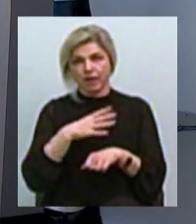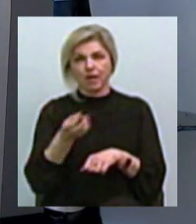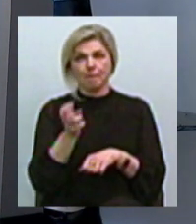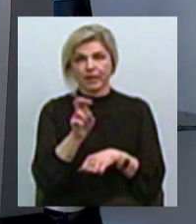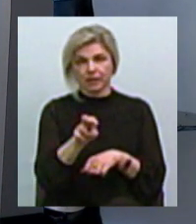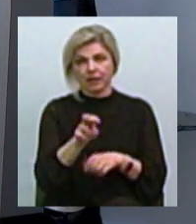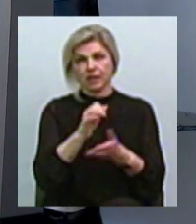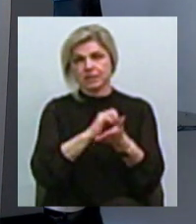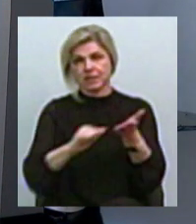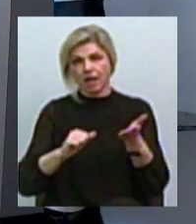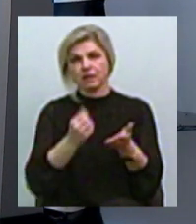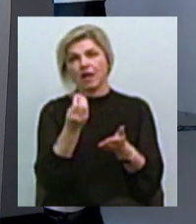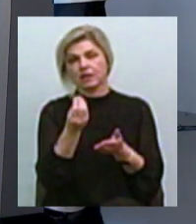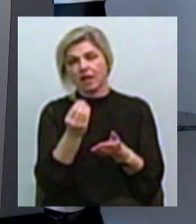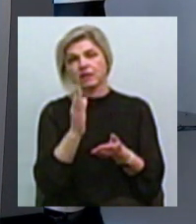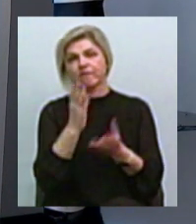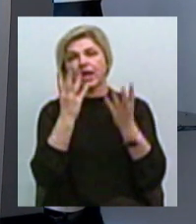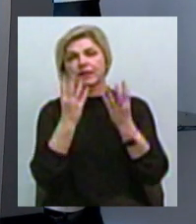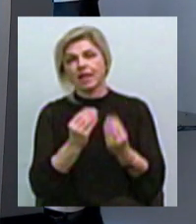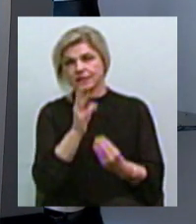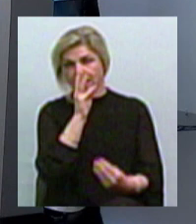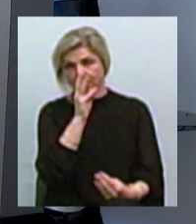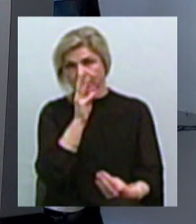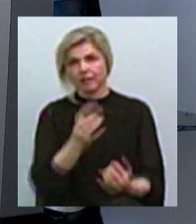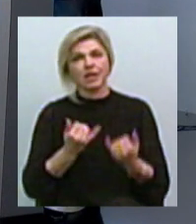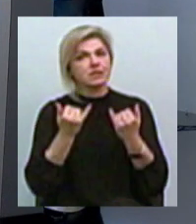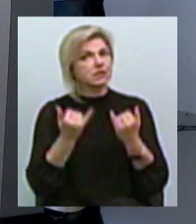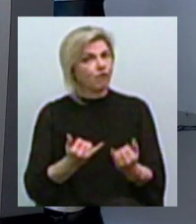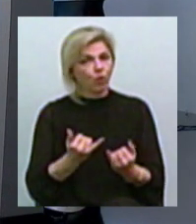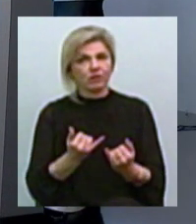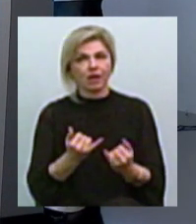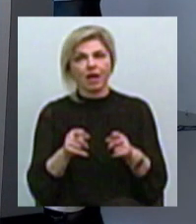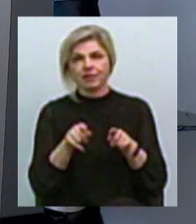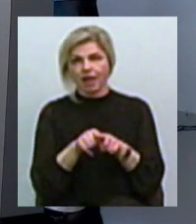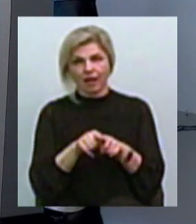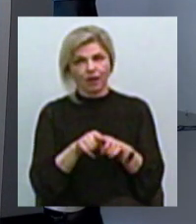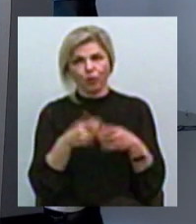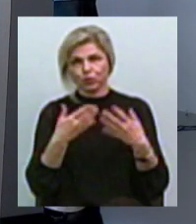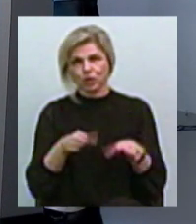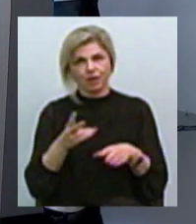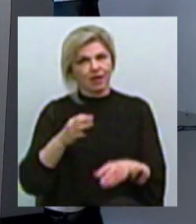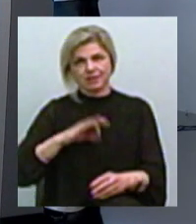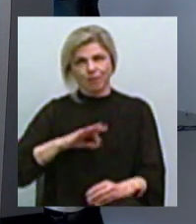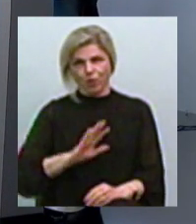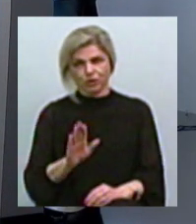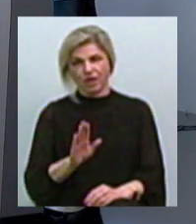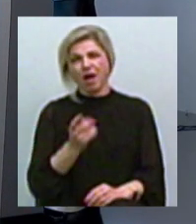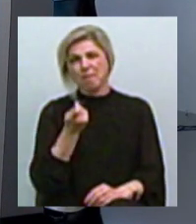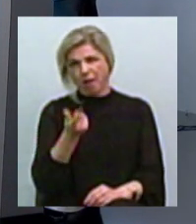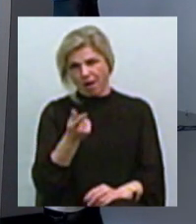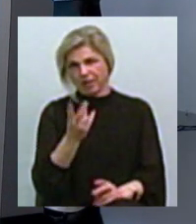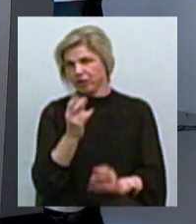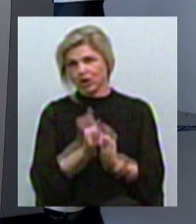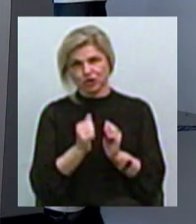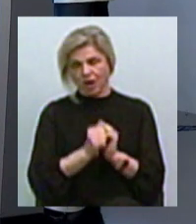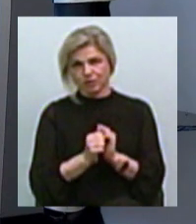готівку у банкоматі в день заробітної плати Сьогодні таке практично вже, скажімо так, зустрічається, але не так часто